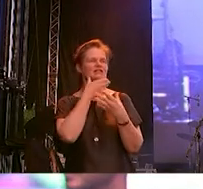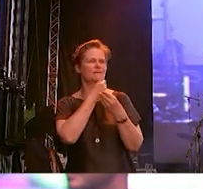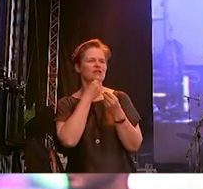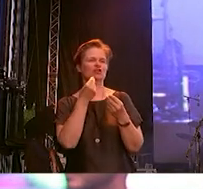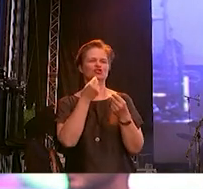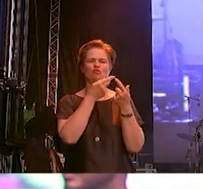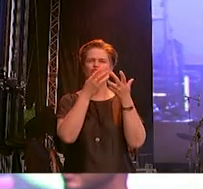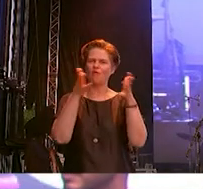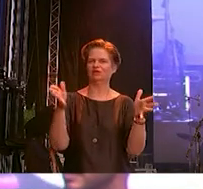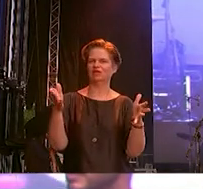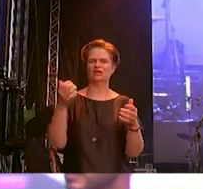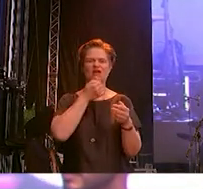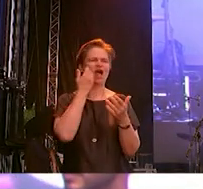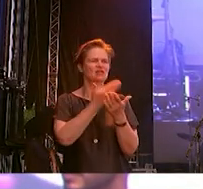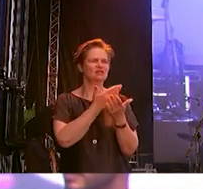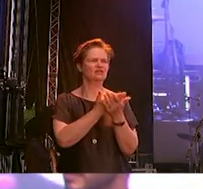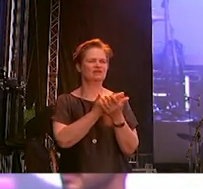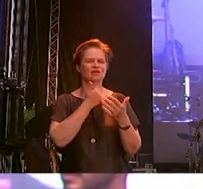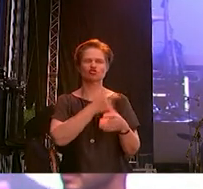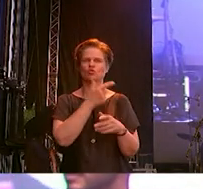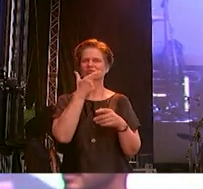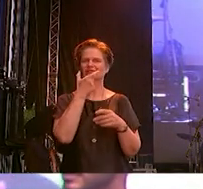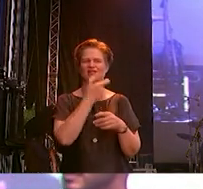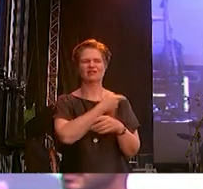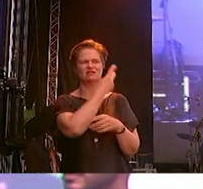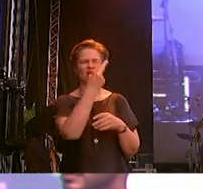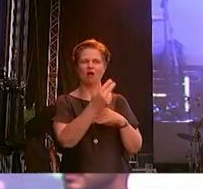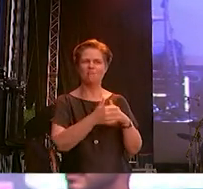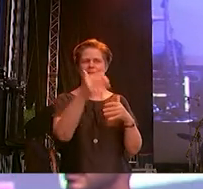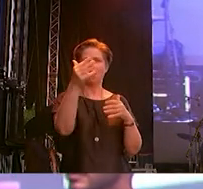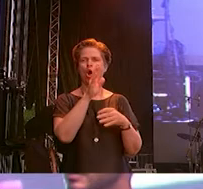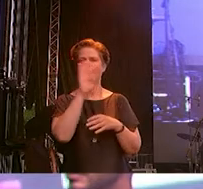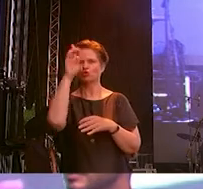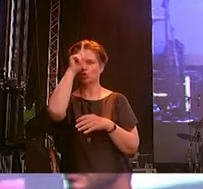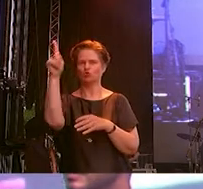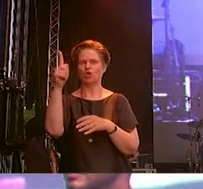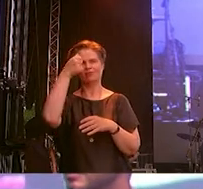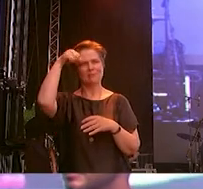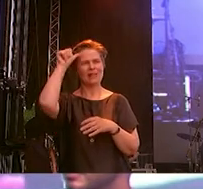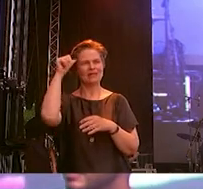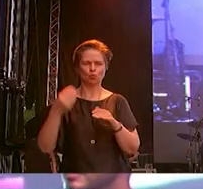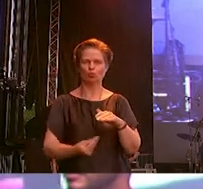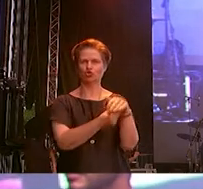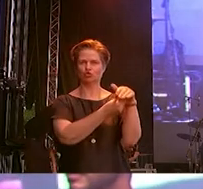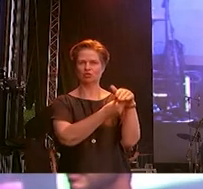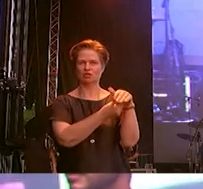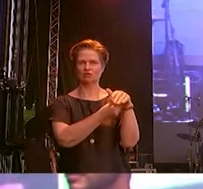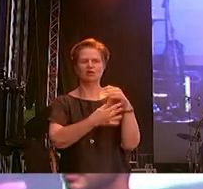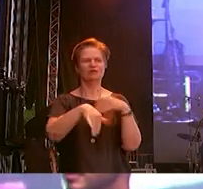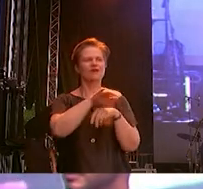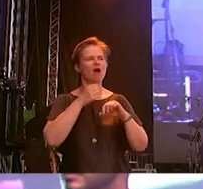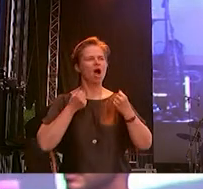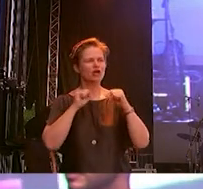Beratung gegen Rechtsextremismus, die seit mehr als 20 Jahren Menschen in Ostdeutschland und Berlin unterstützen. Getragen von